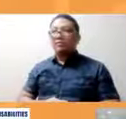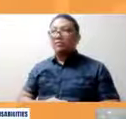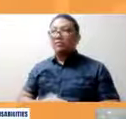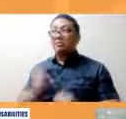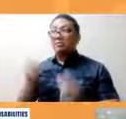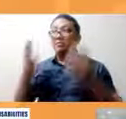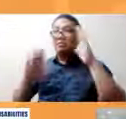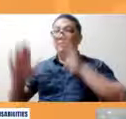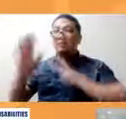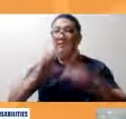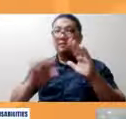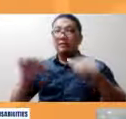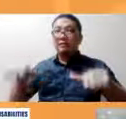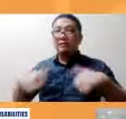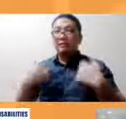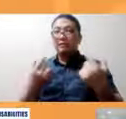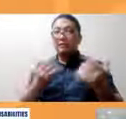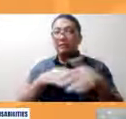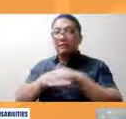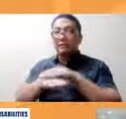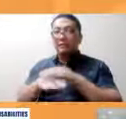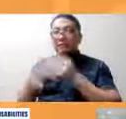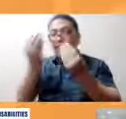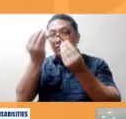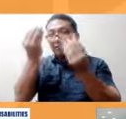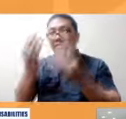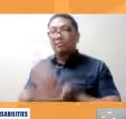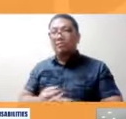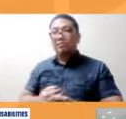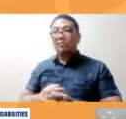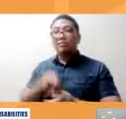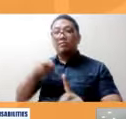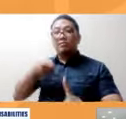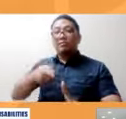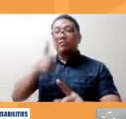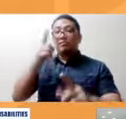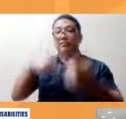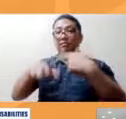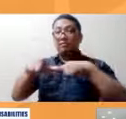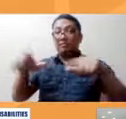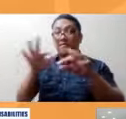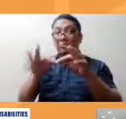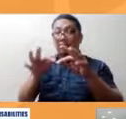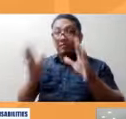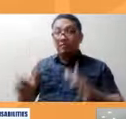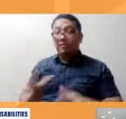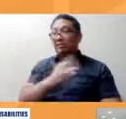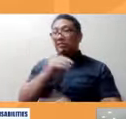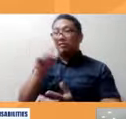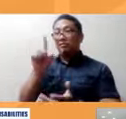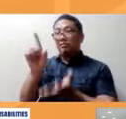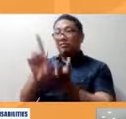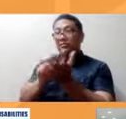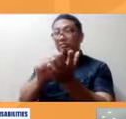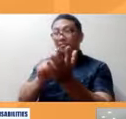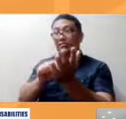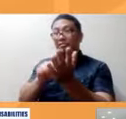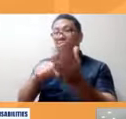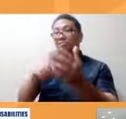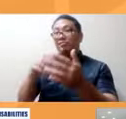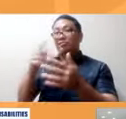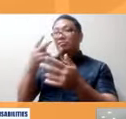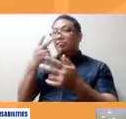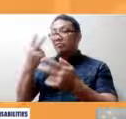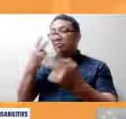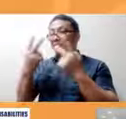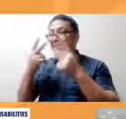along the way for you to access that information dun pa lang po sa sign language at saka sa pagkakaroon na accessible formats hindi